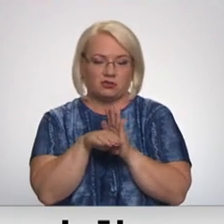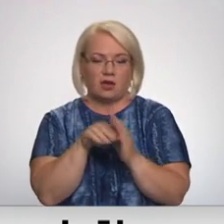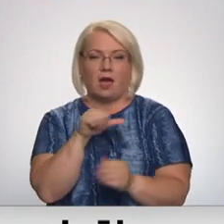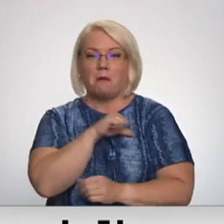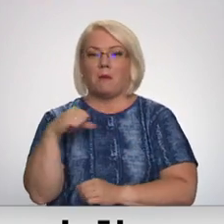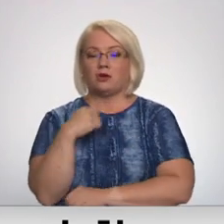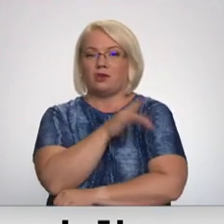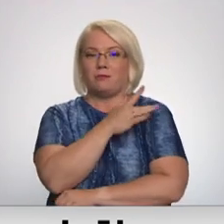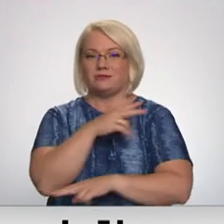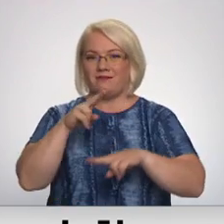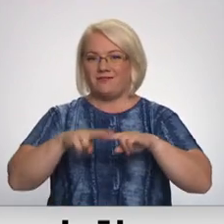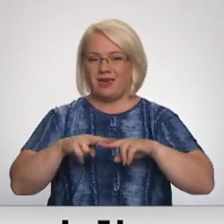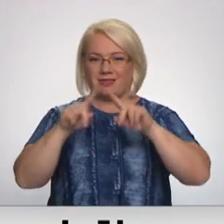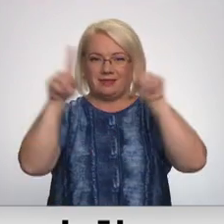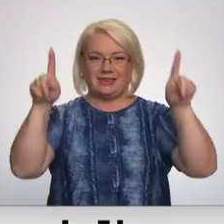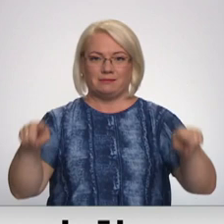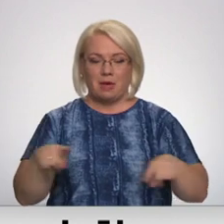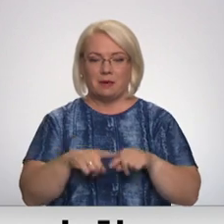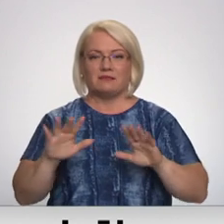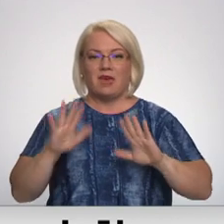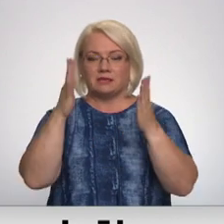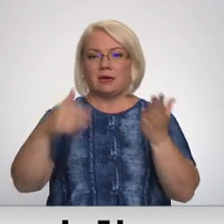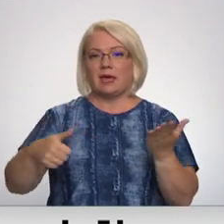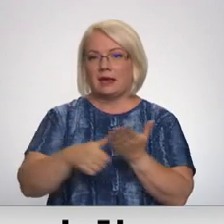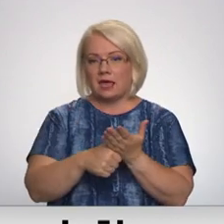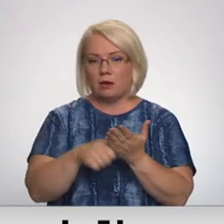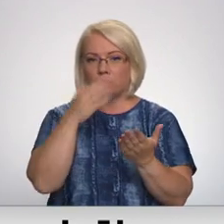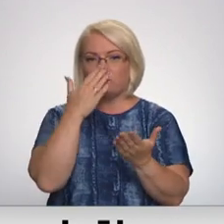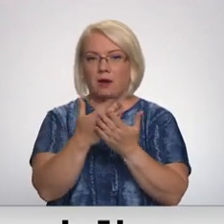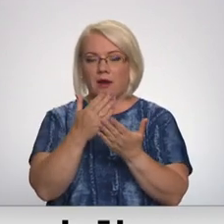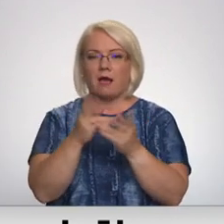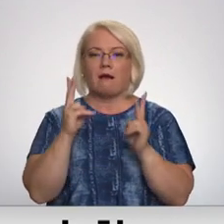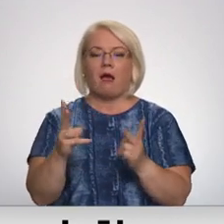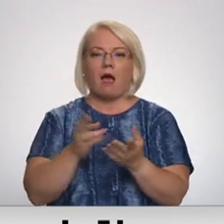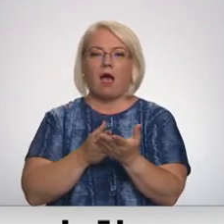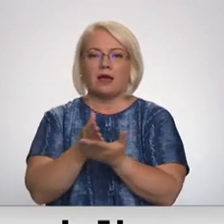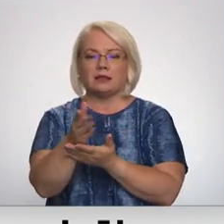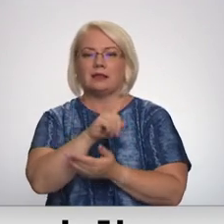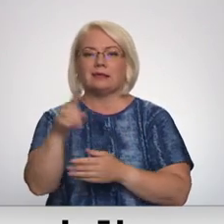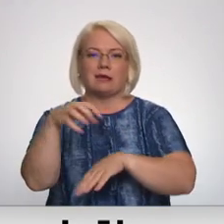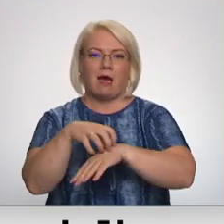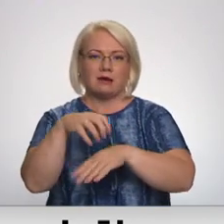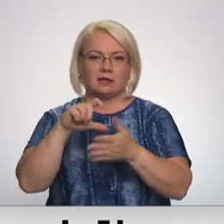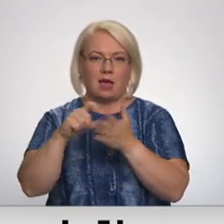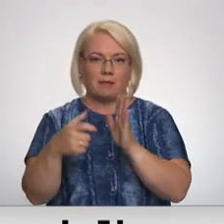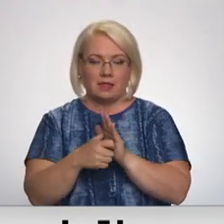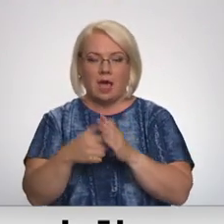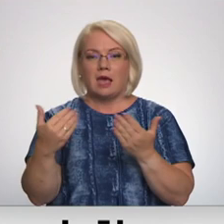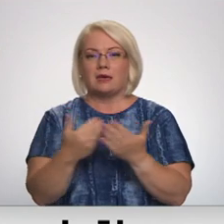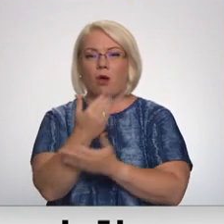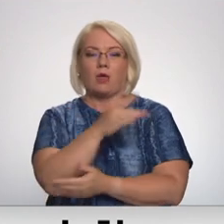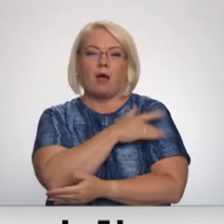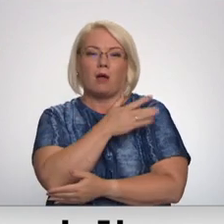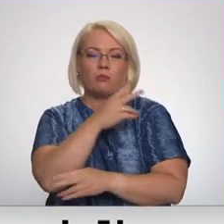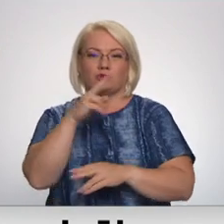Pašapkalpošanās termināļu displejā pēc veiksmīgas reģistrācijas būs attērnotas kā nokļūt līdz ārsta kabinetam. Jauno pašapkalpošanās termināļu